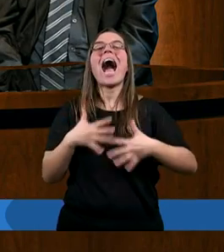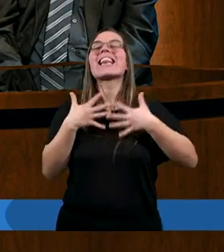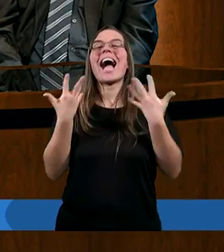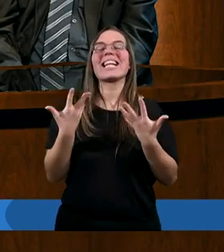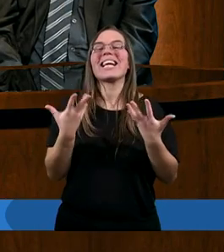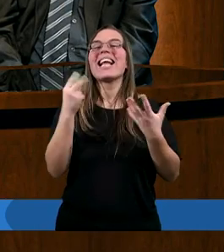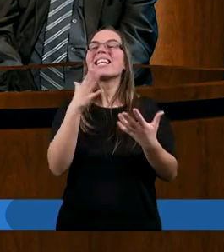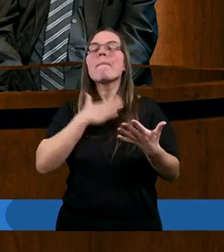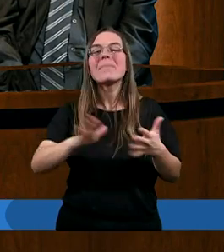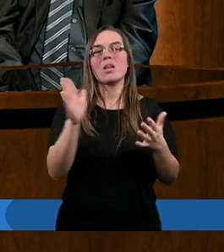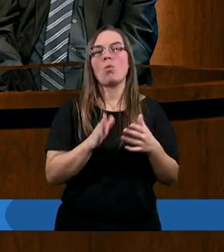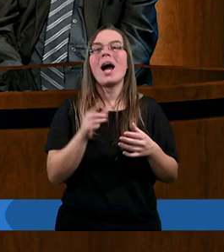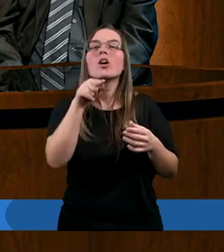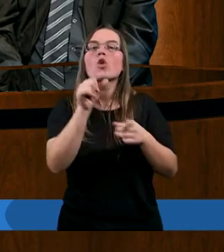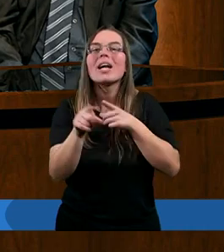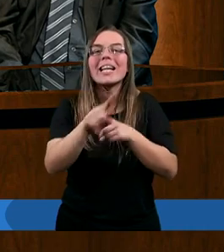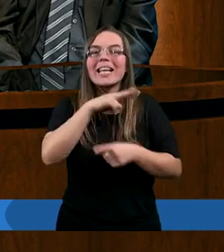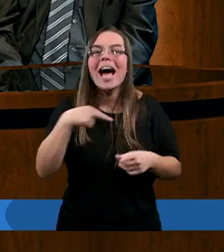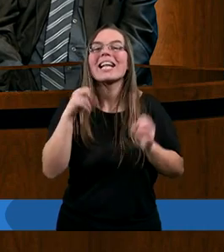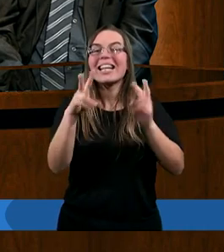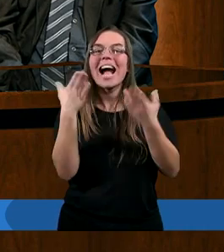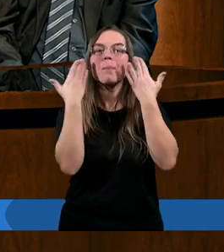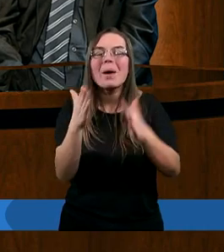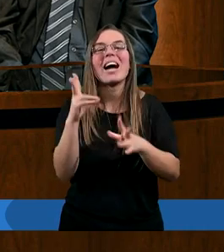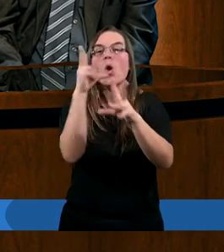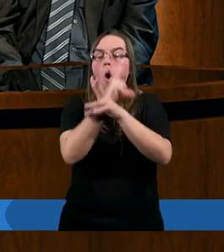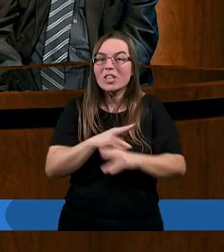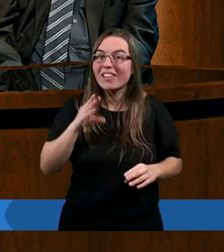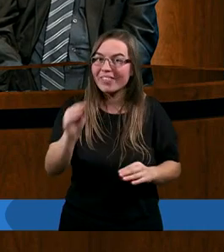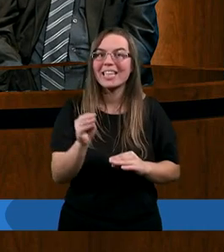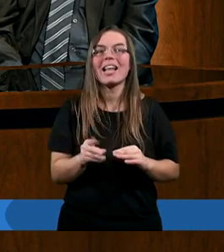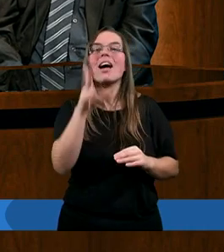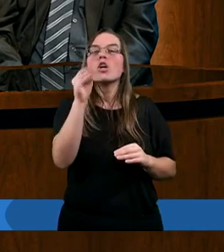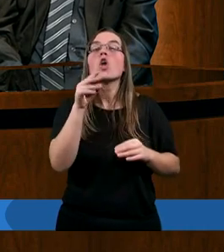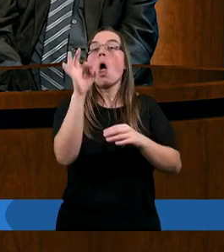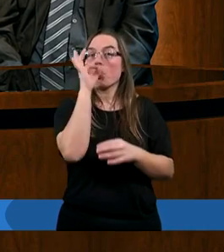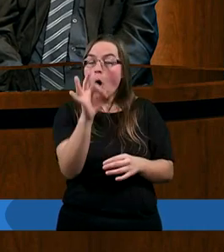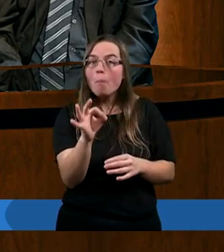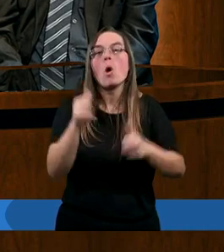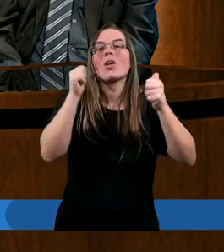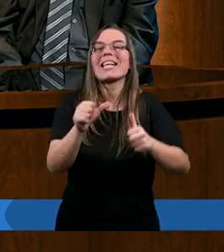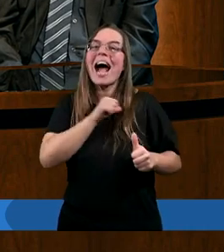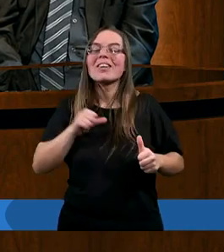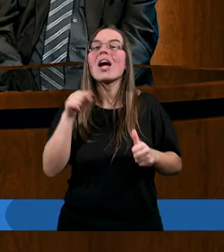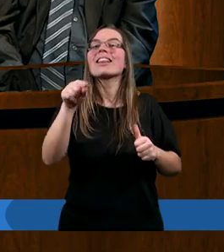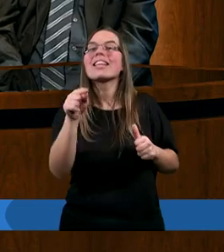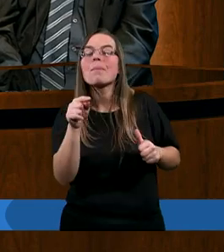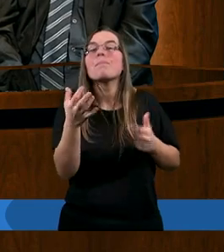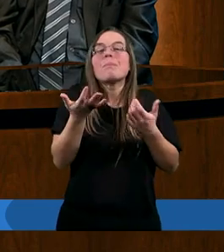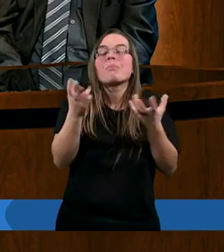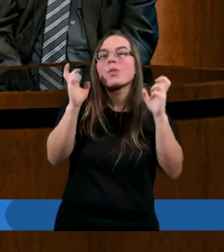I w tym momencie jest to dla nas tak bardzo oczywiste, że dobro staje się czymś